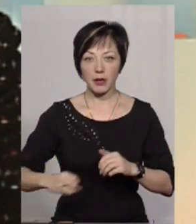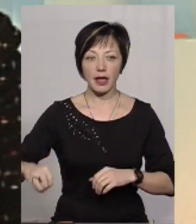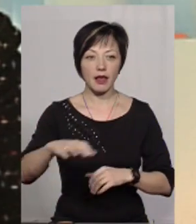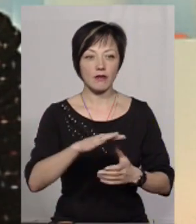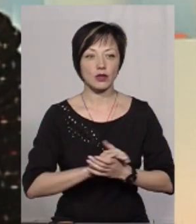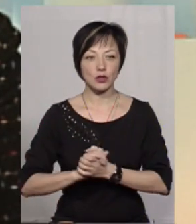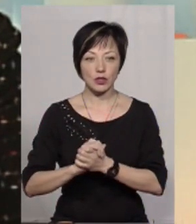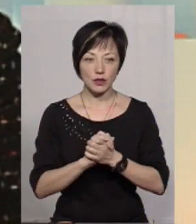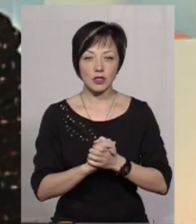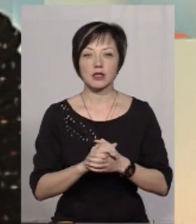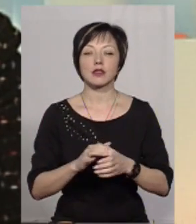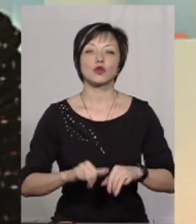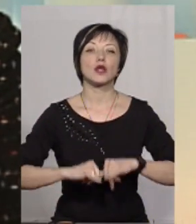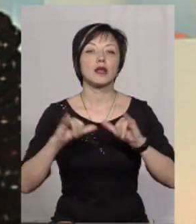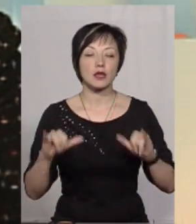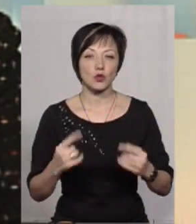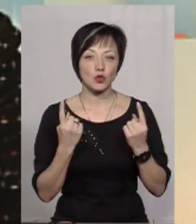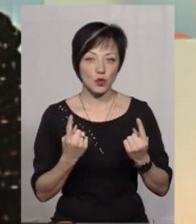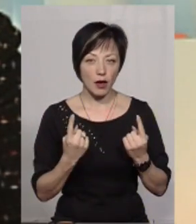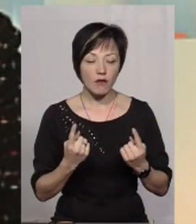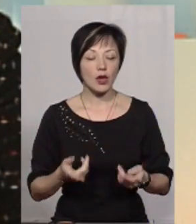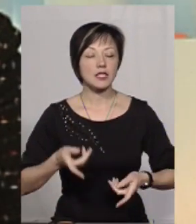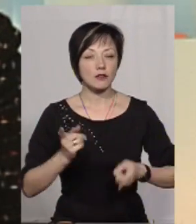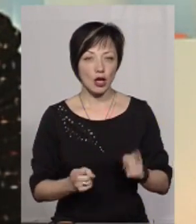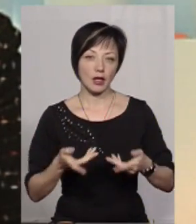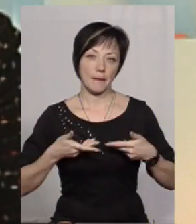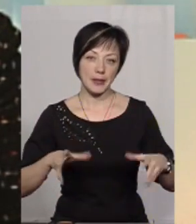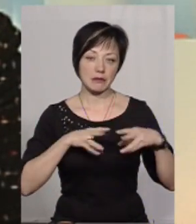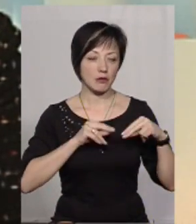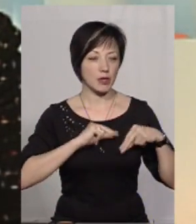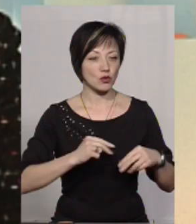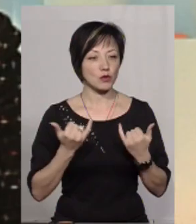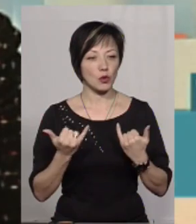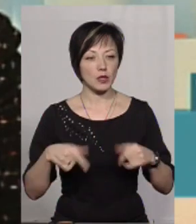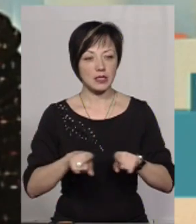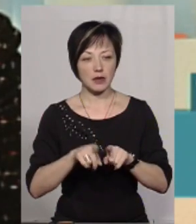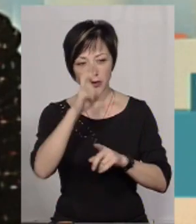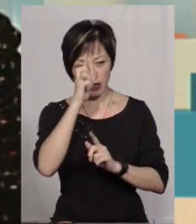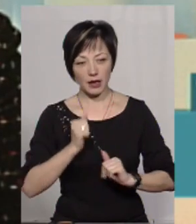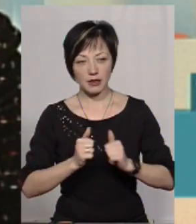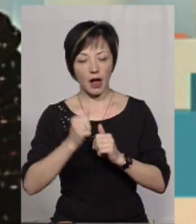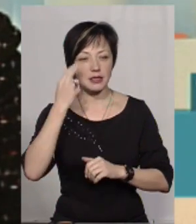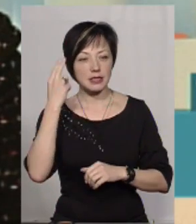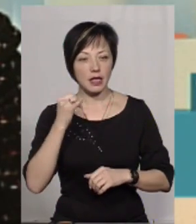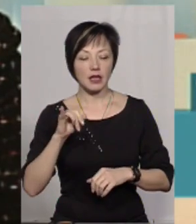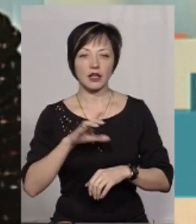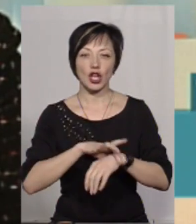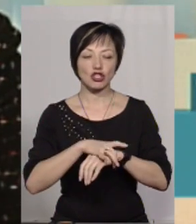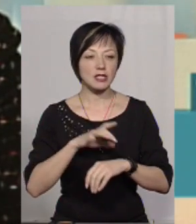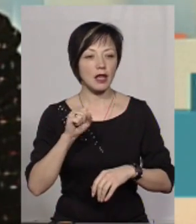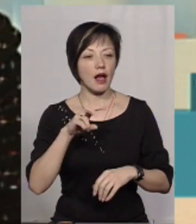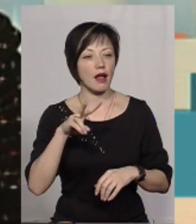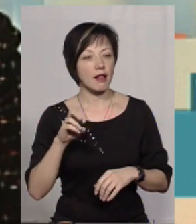досить таки суттєво зріс. Звичайно, що ми співпрацюємо сьогодні із такими країнами, як і Казахстан, і Таджикистан,